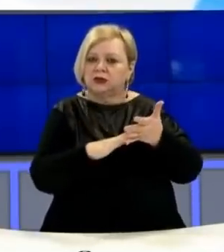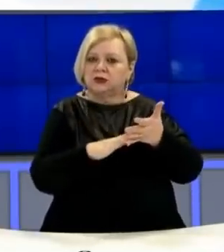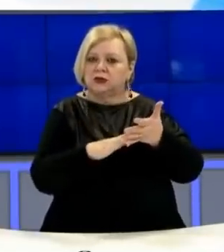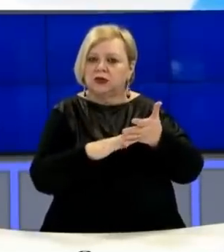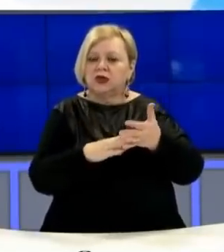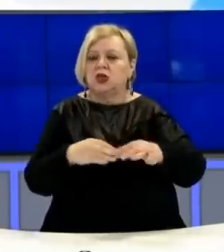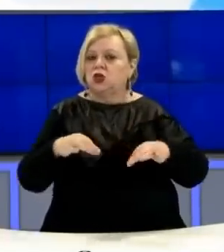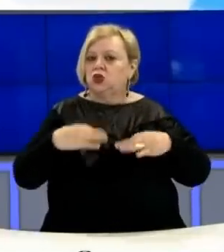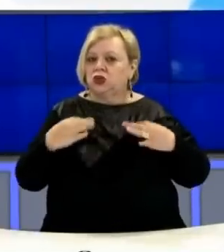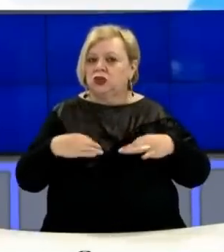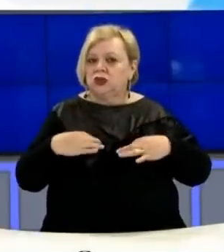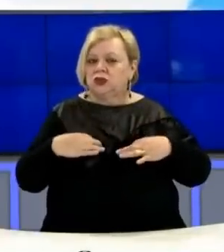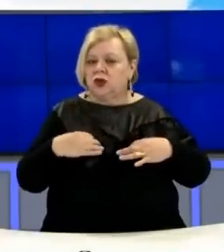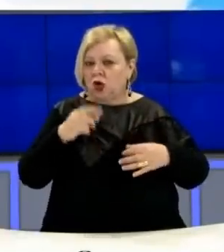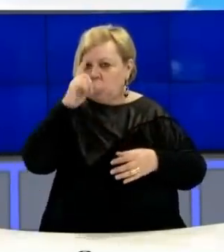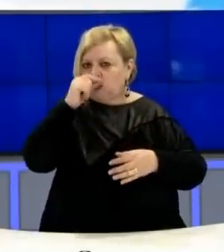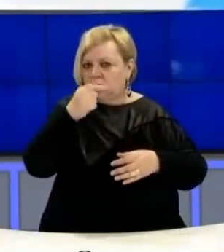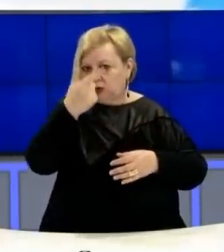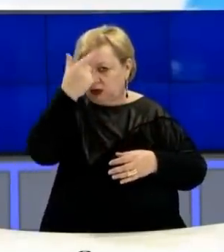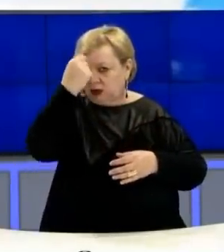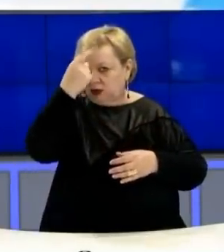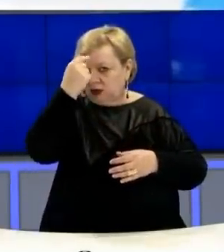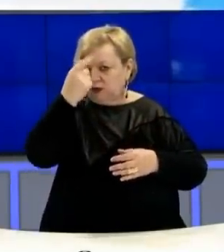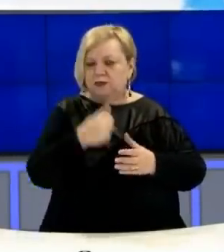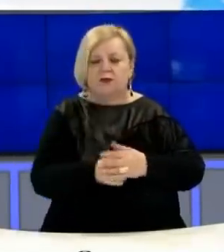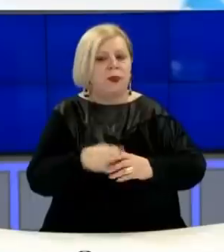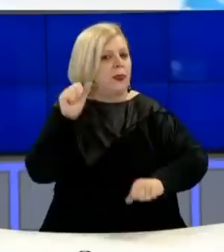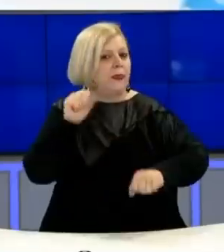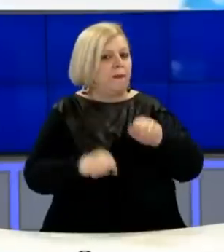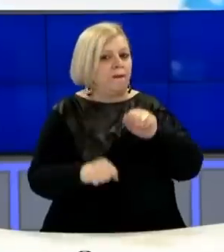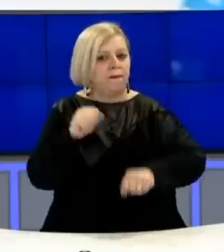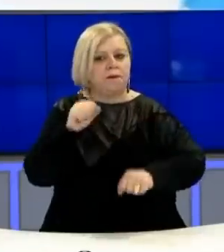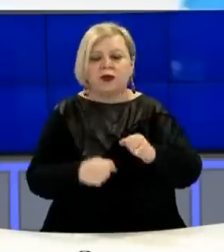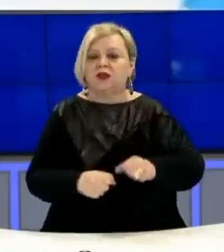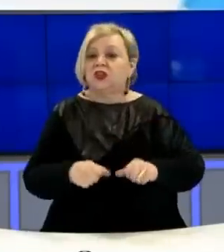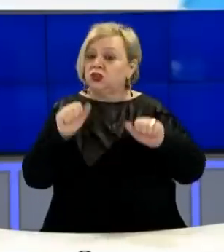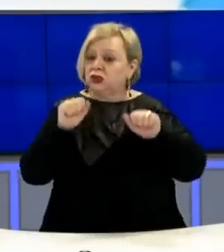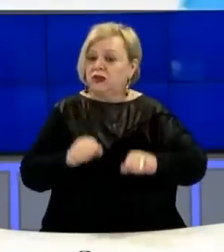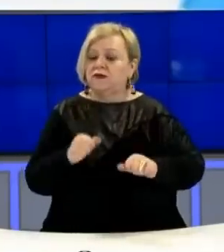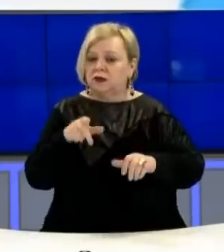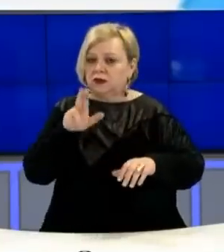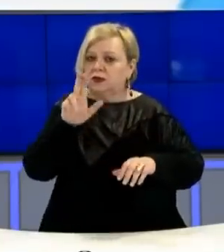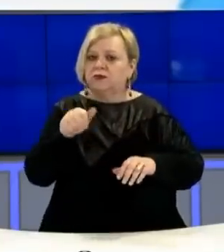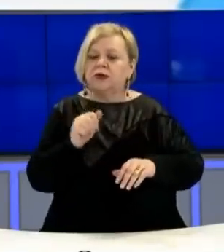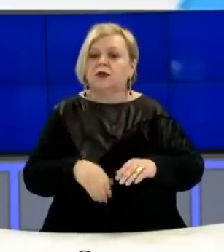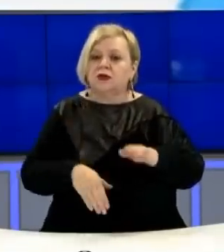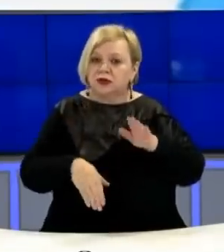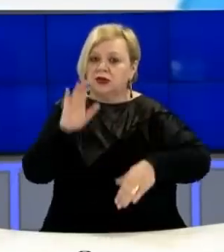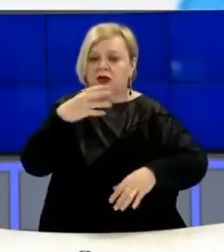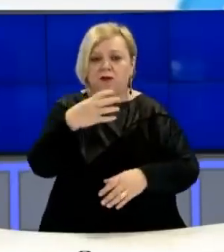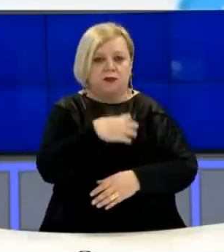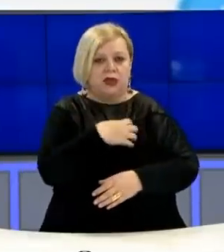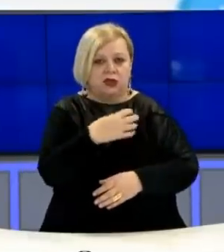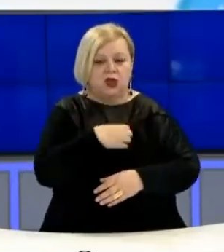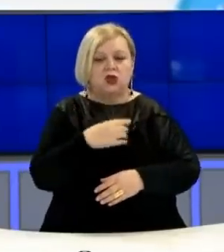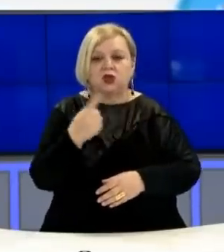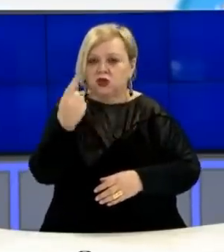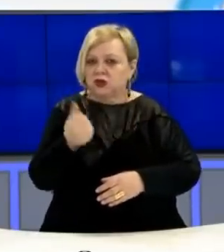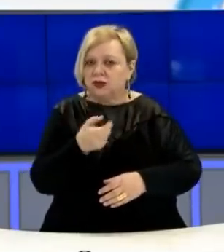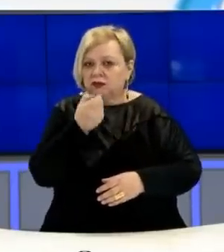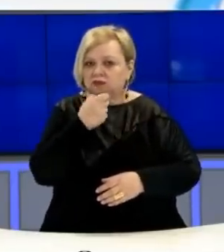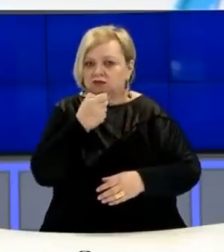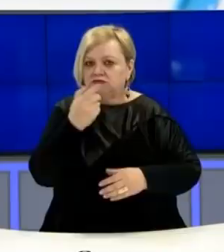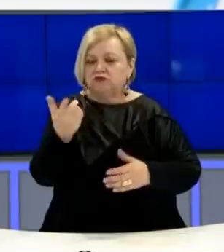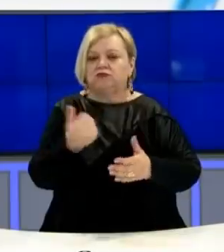për shëndetësi në komunën e Gjiljanit. Ai uzotua se nën qeverisin e ti do të ketë rritjet pensioneve dhe trajtim të